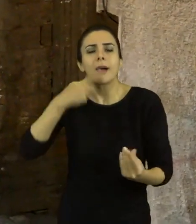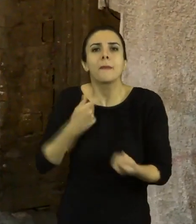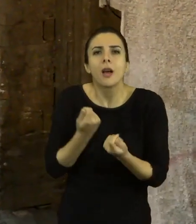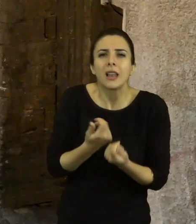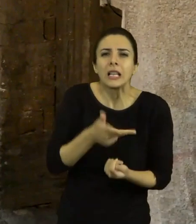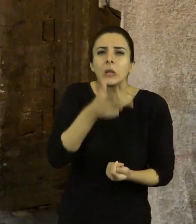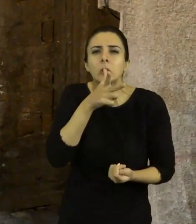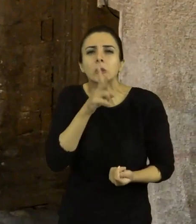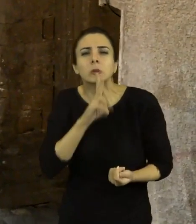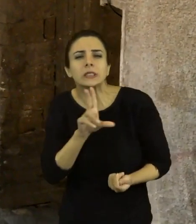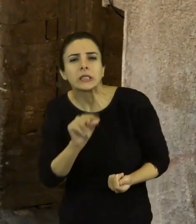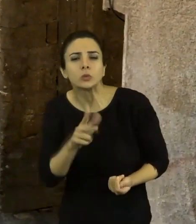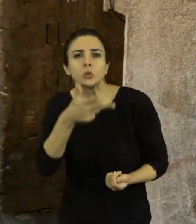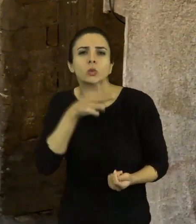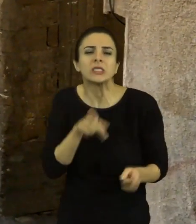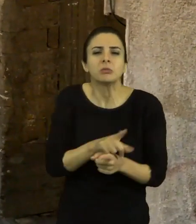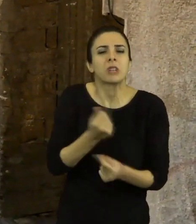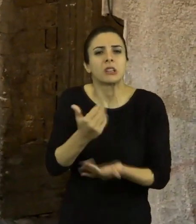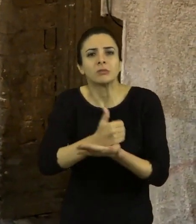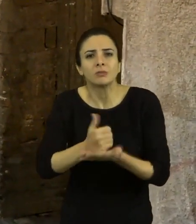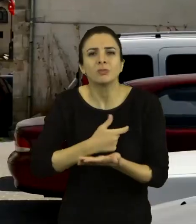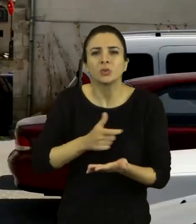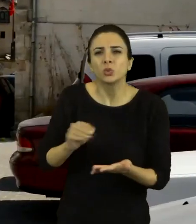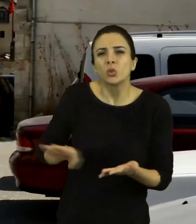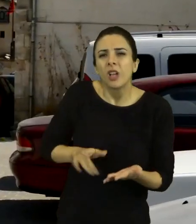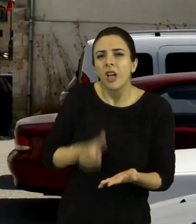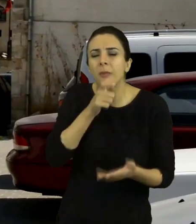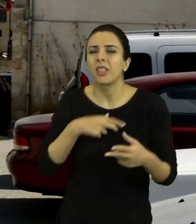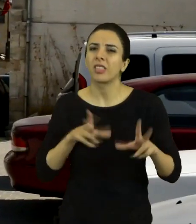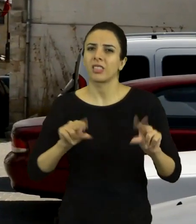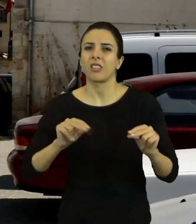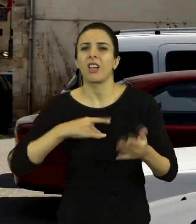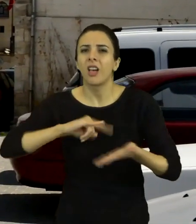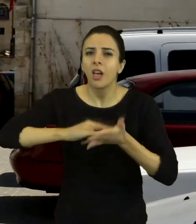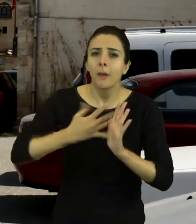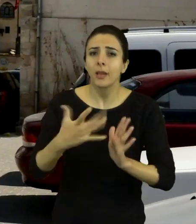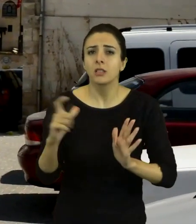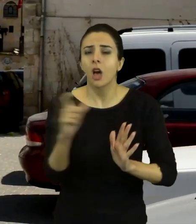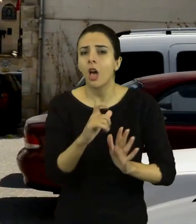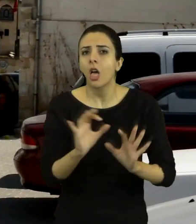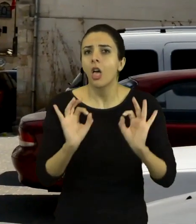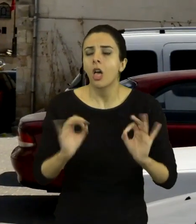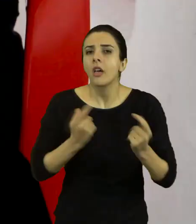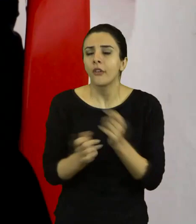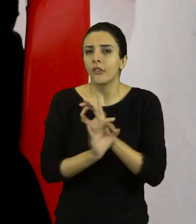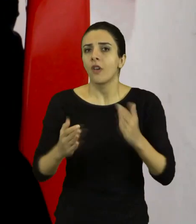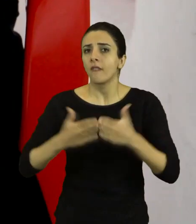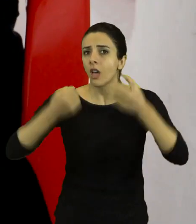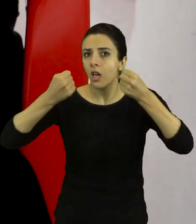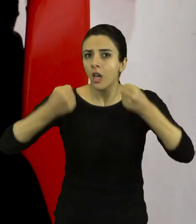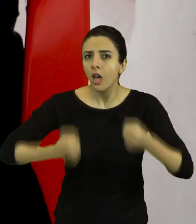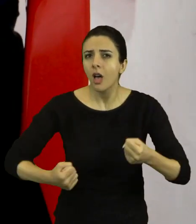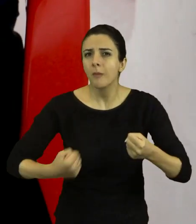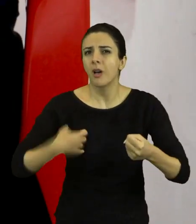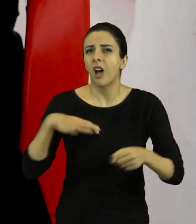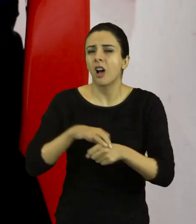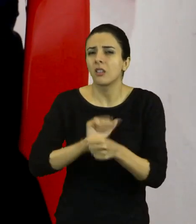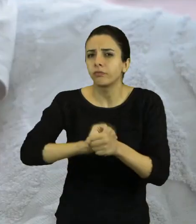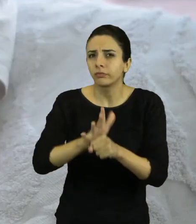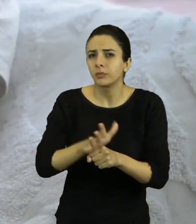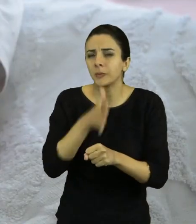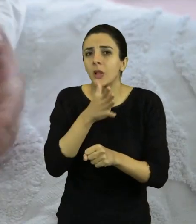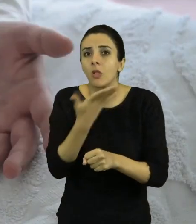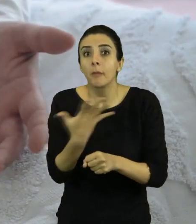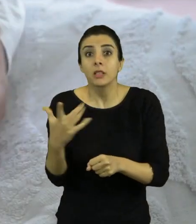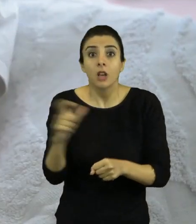-300 liralı. Genelde iyi kötü çoluğumu, çocuğumu geçindiriydim. İşte beş aydan beri de ben çalışmıyorum. Boynak hastalıktan dolayı.